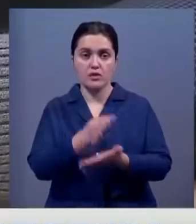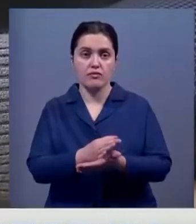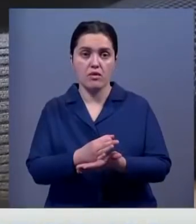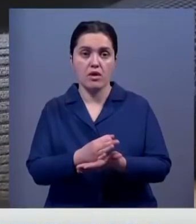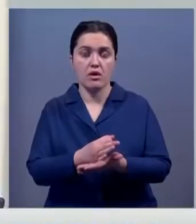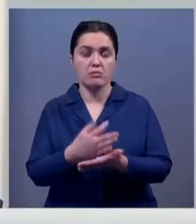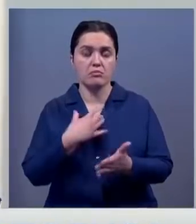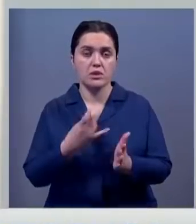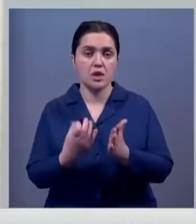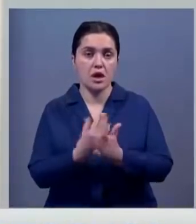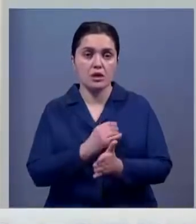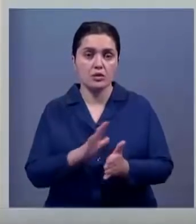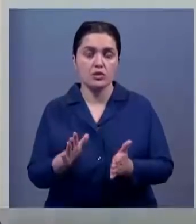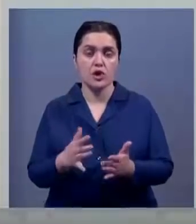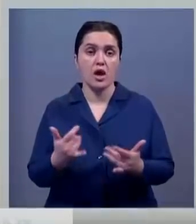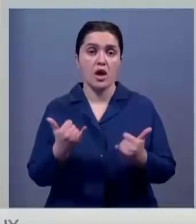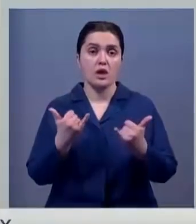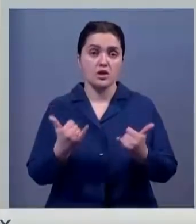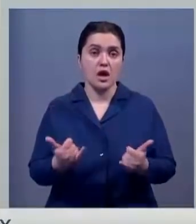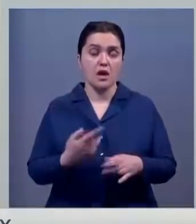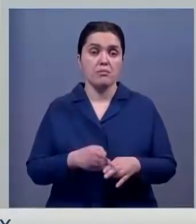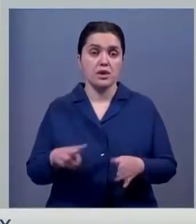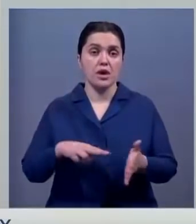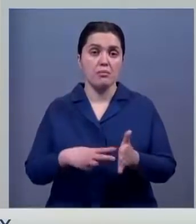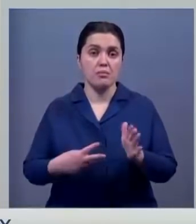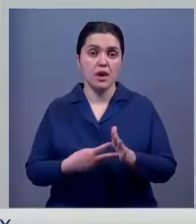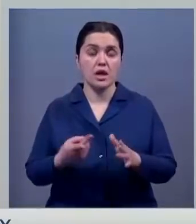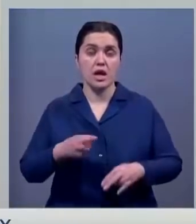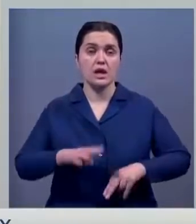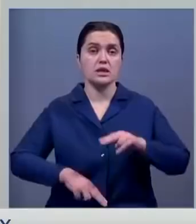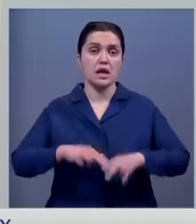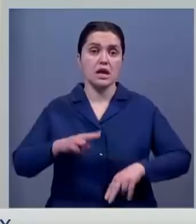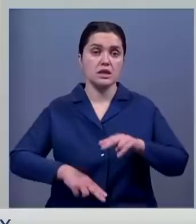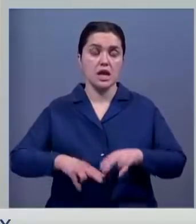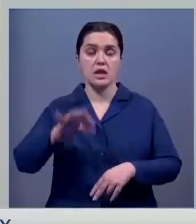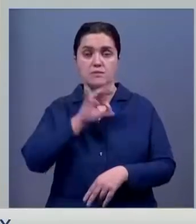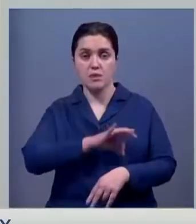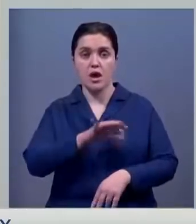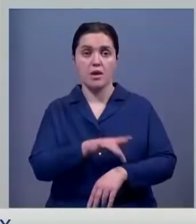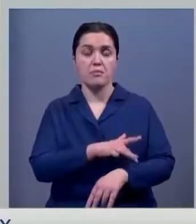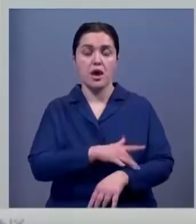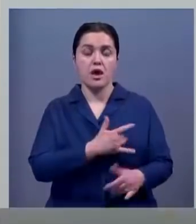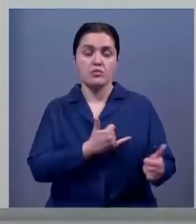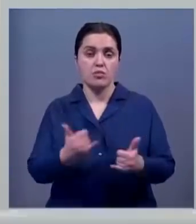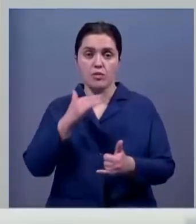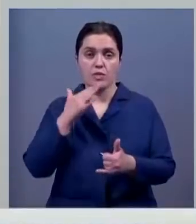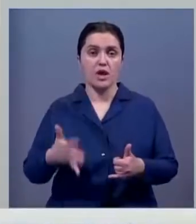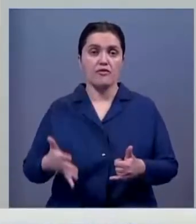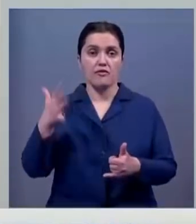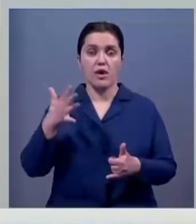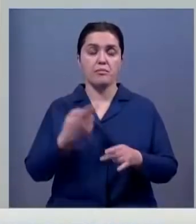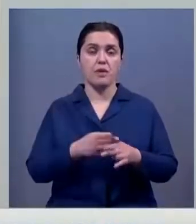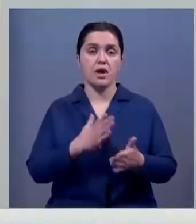относится к нам. Там настоящий момент целевого назначения. Для строительства, эксплуатации и обслуживания многоквартирного жилого дома со встроенными